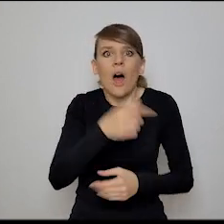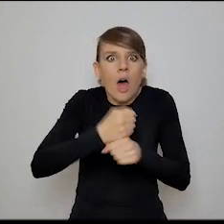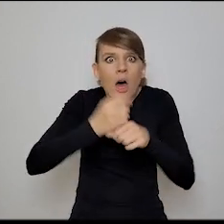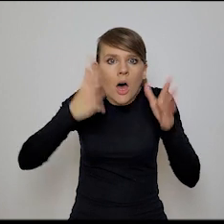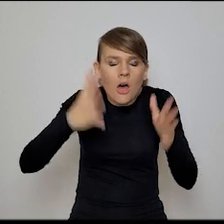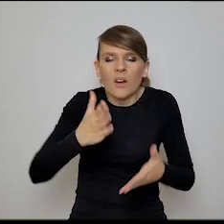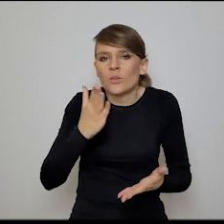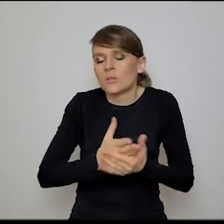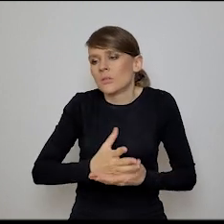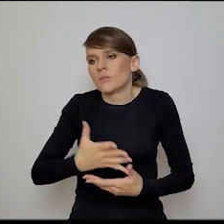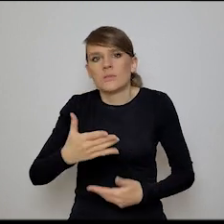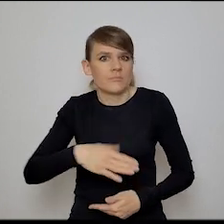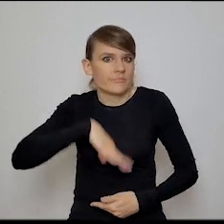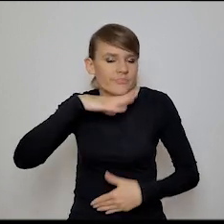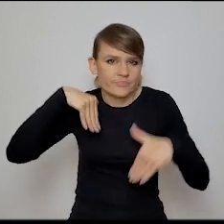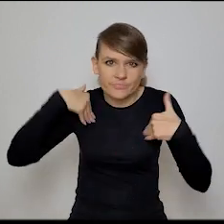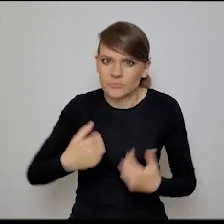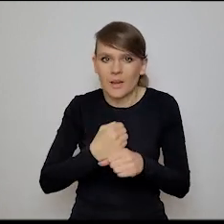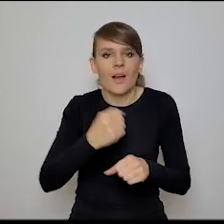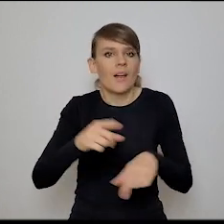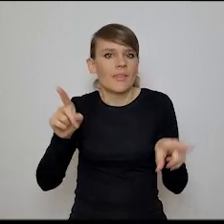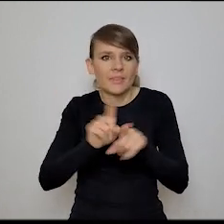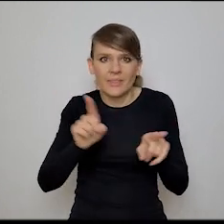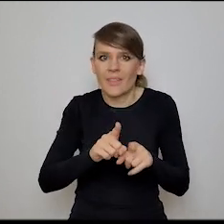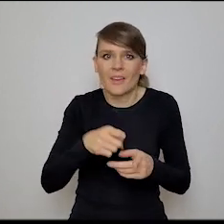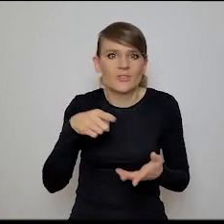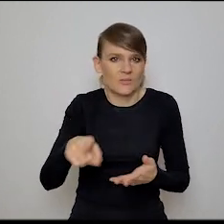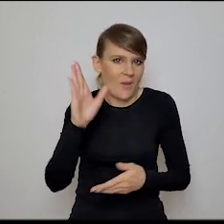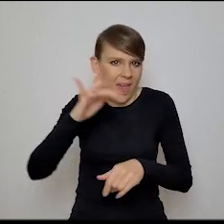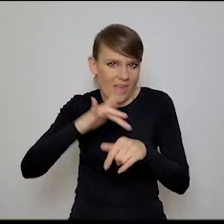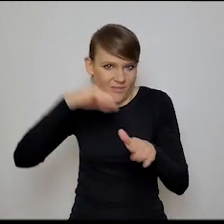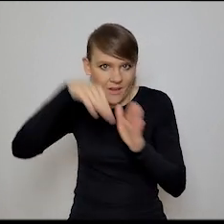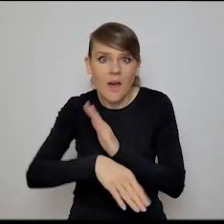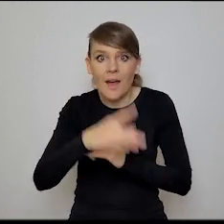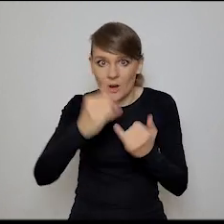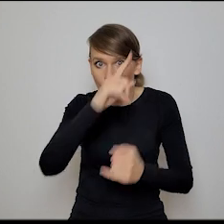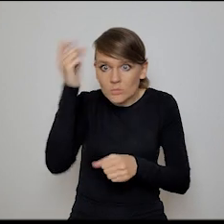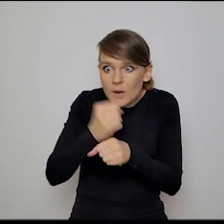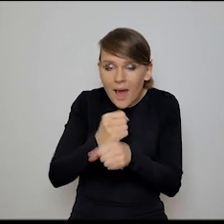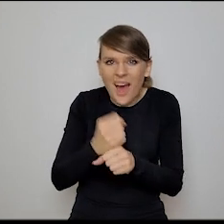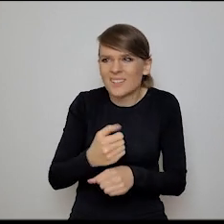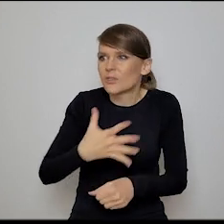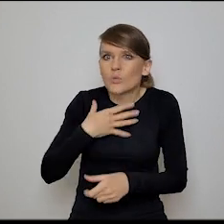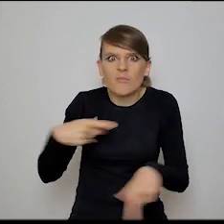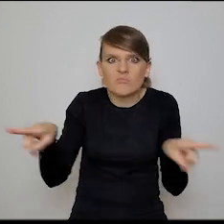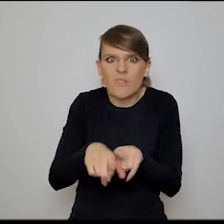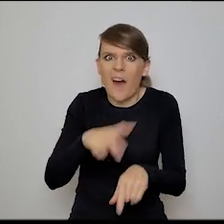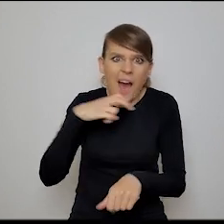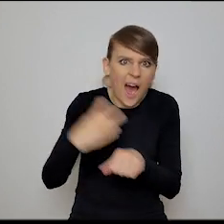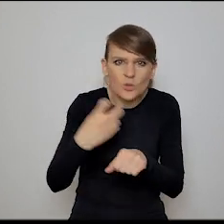to obniża wydajność, że organizacje, gdzie ludzie pracują jak automaty, gdzie właśnie czują się sfrustrowani